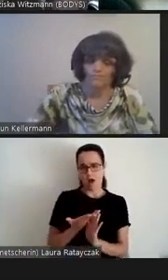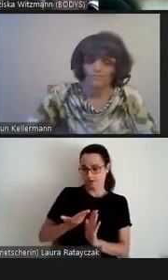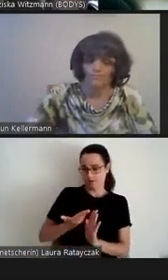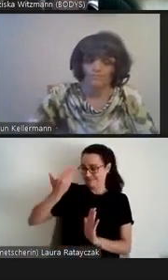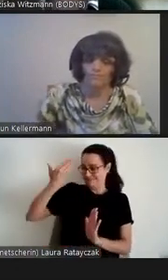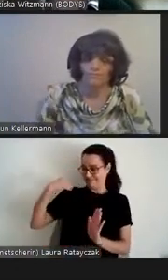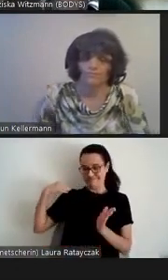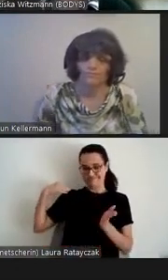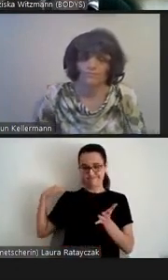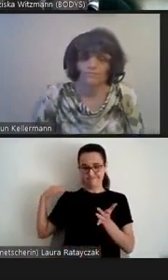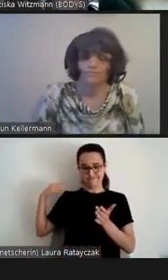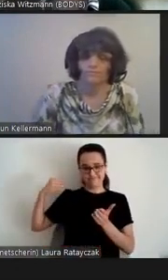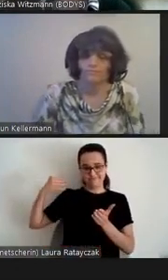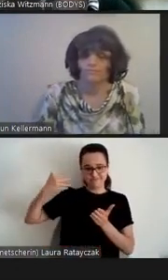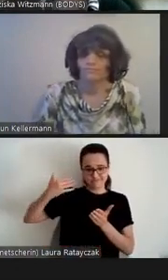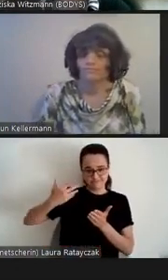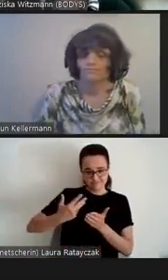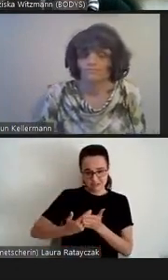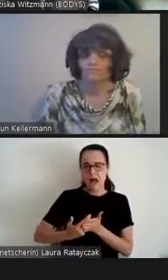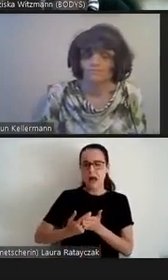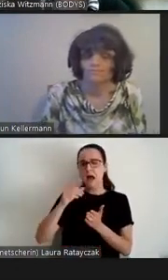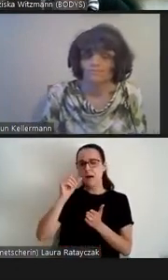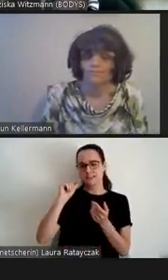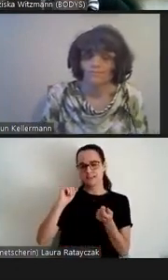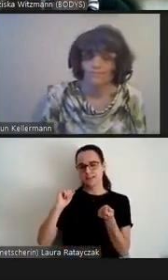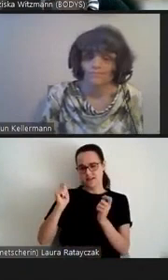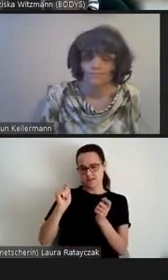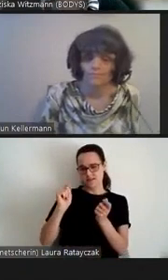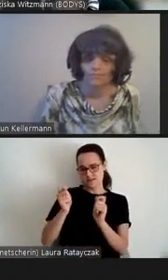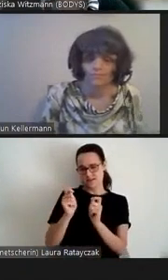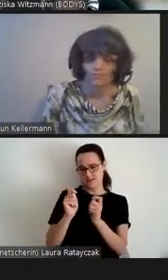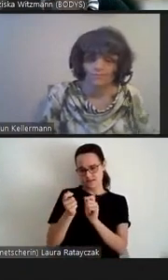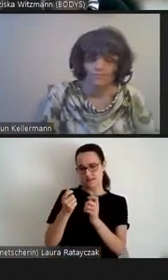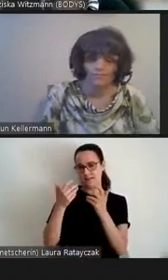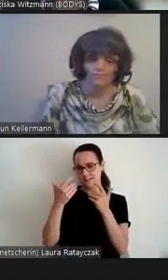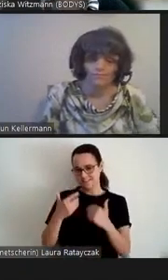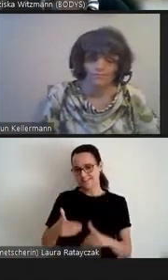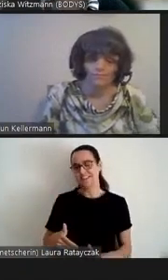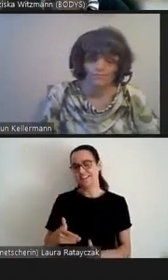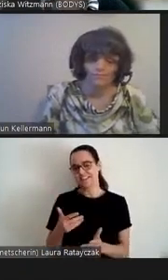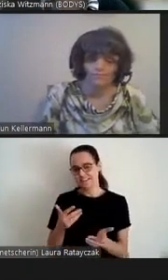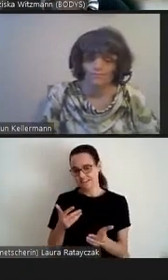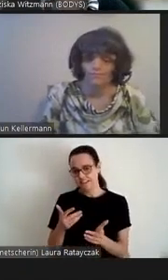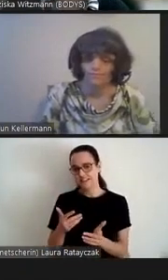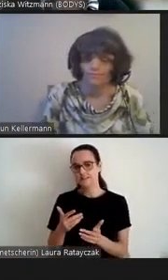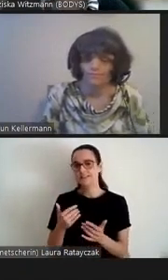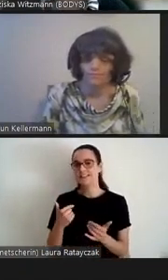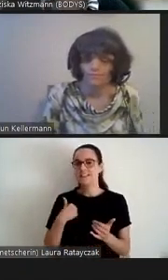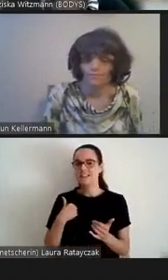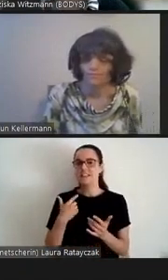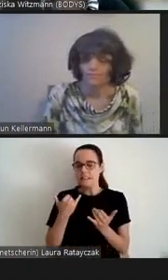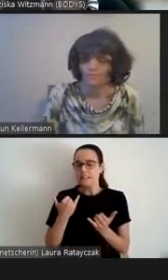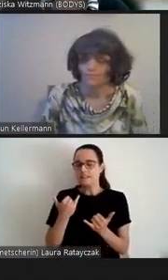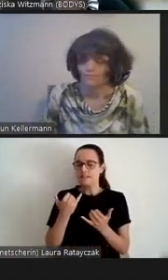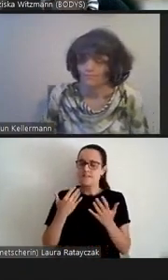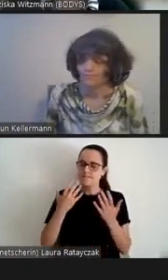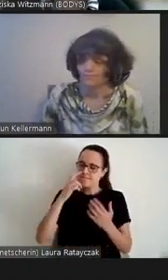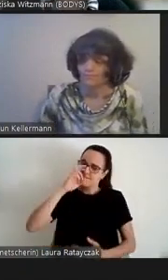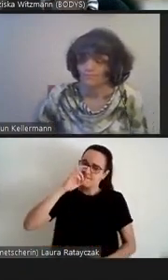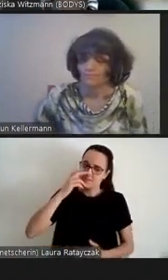daher andere Ansätze entwickelt, die nun versuchen, etwas